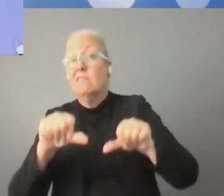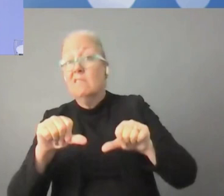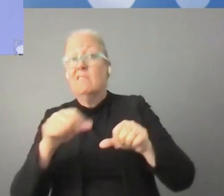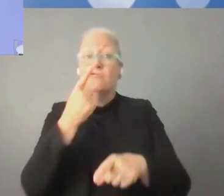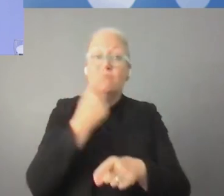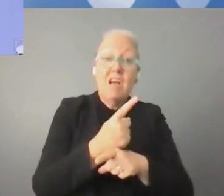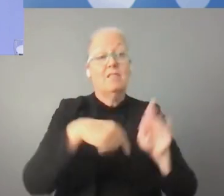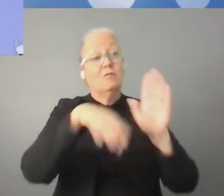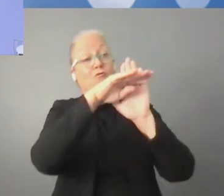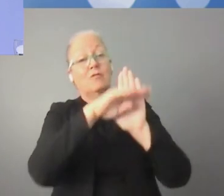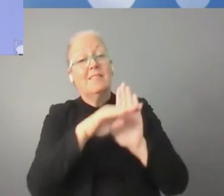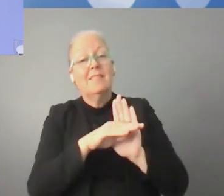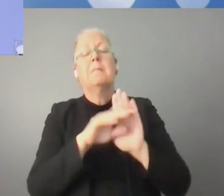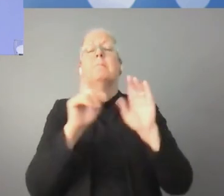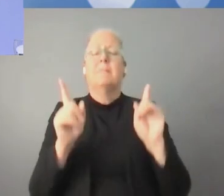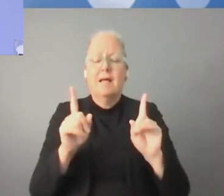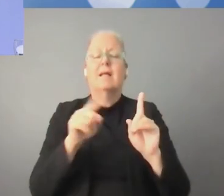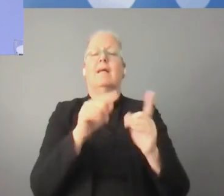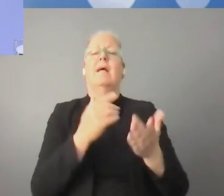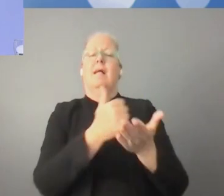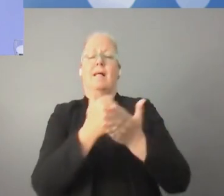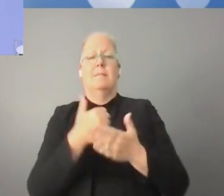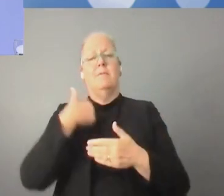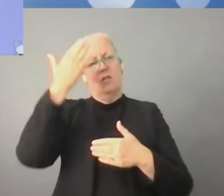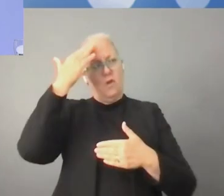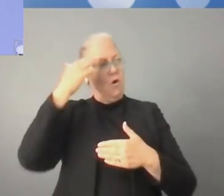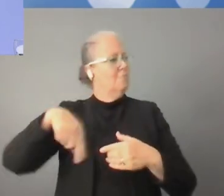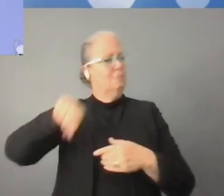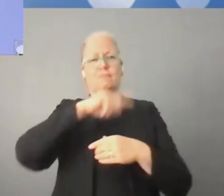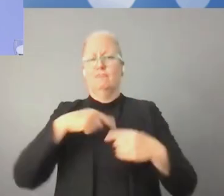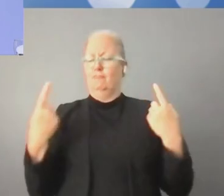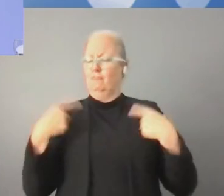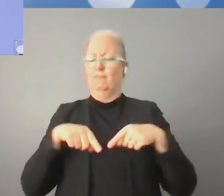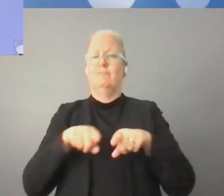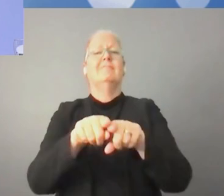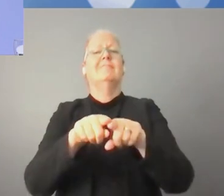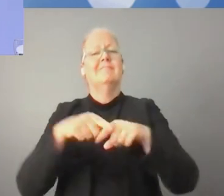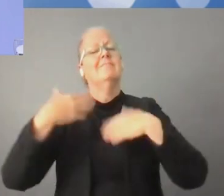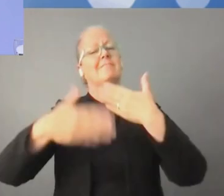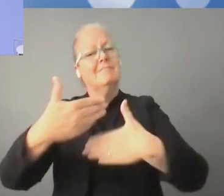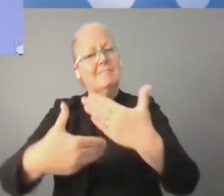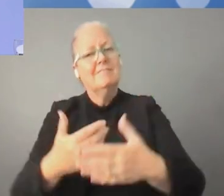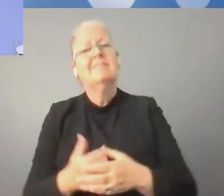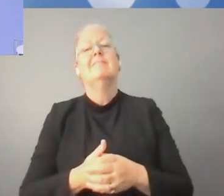فرضها من قبل حكومات بعض الدول. ولكن السؤال هل هي